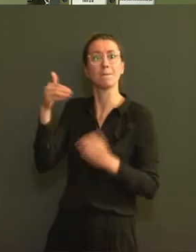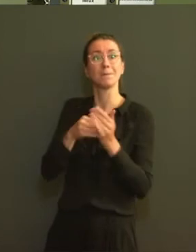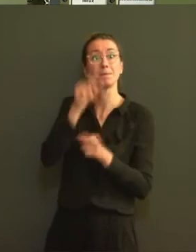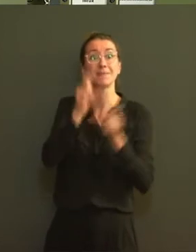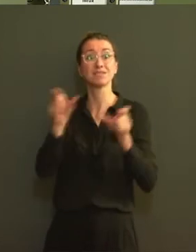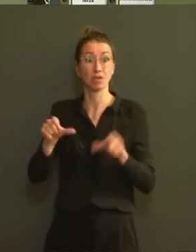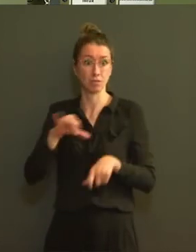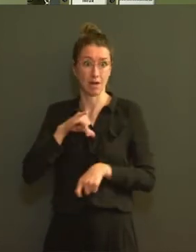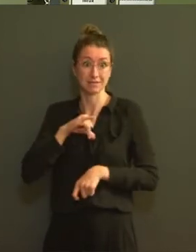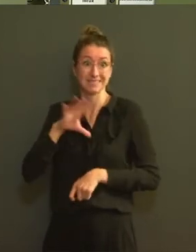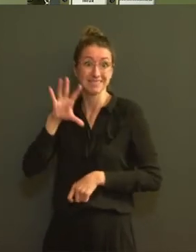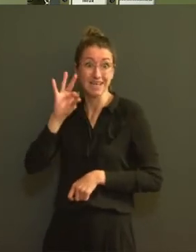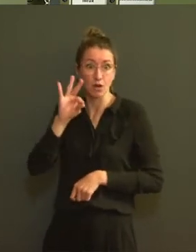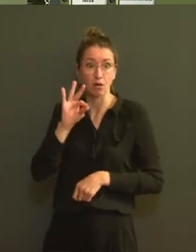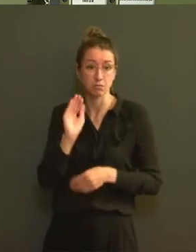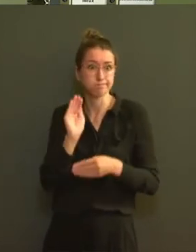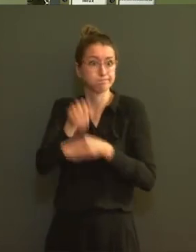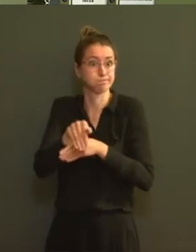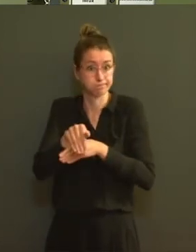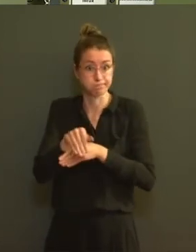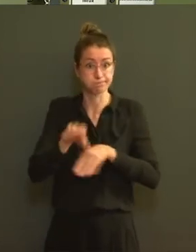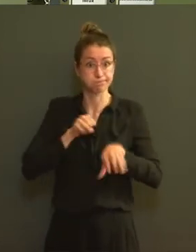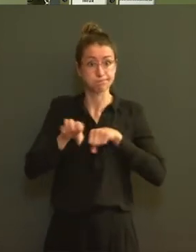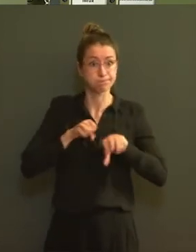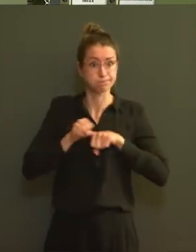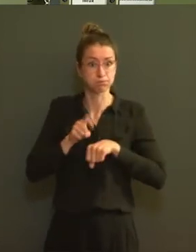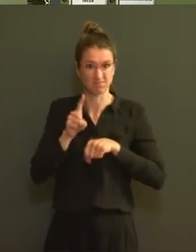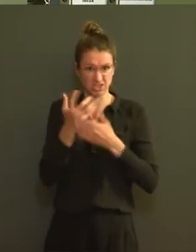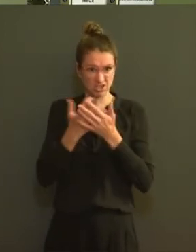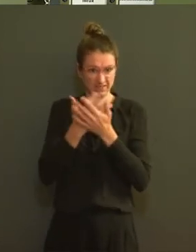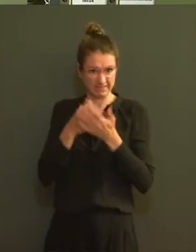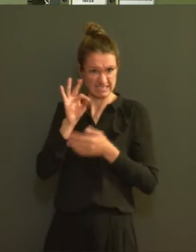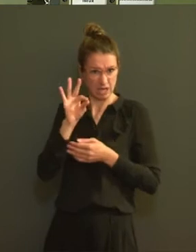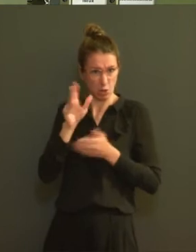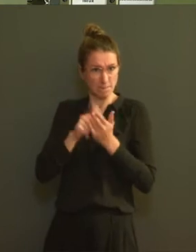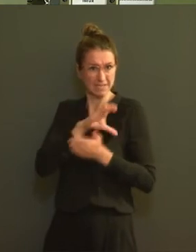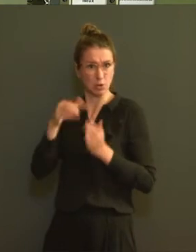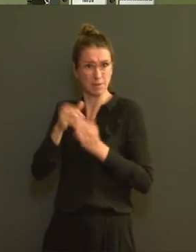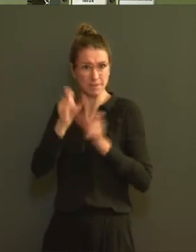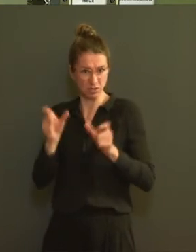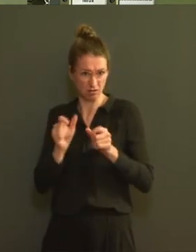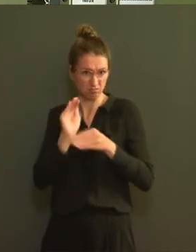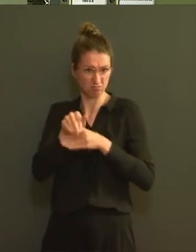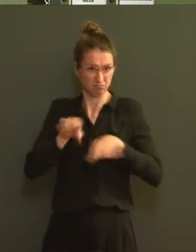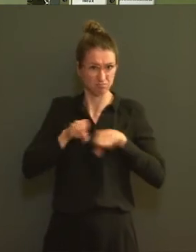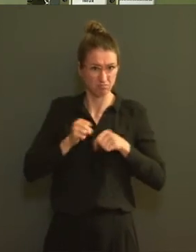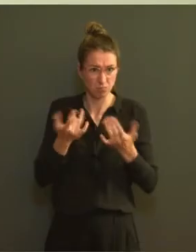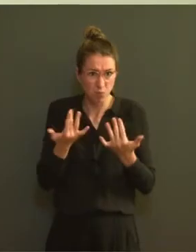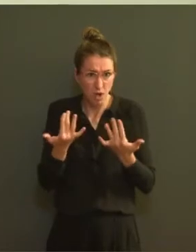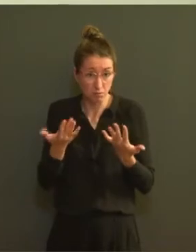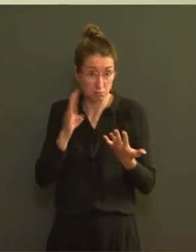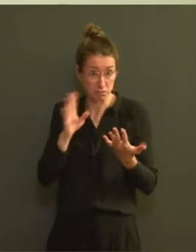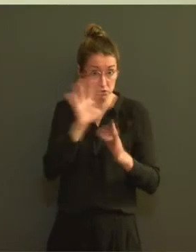ce seuil ? En quoi représente-t-il une menace particulière ? Et est-ce qu'un seuil que d'autres pays utilisent également ?